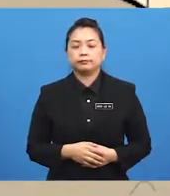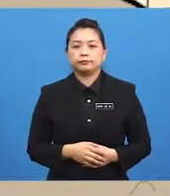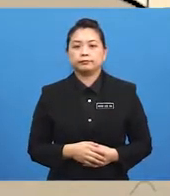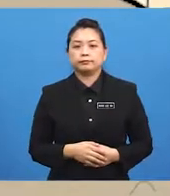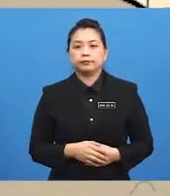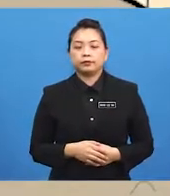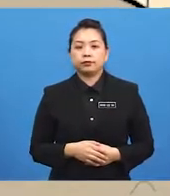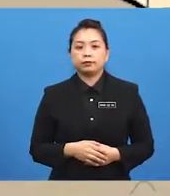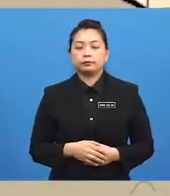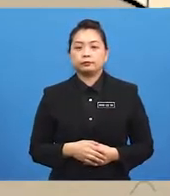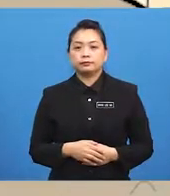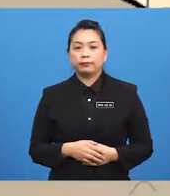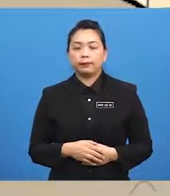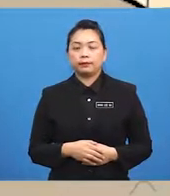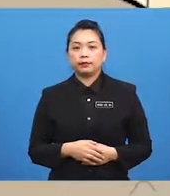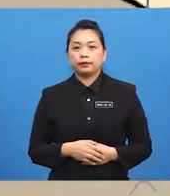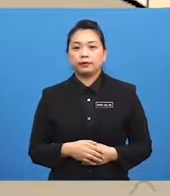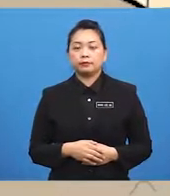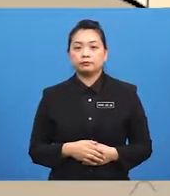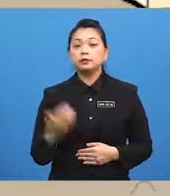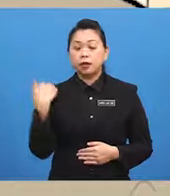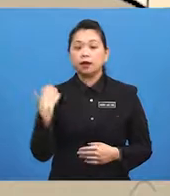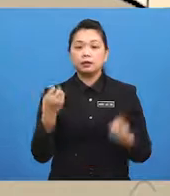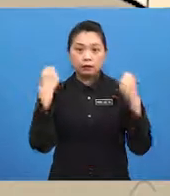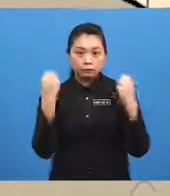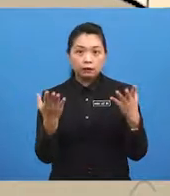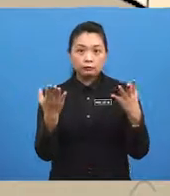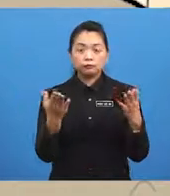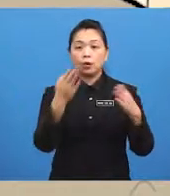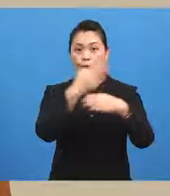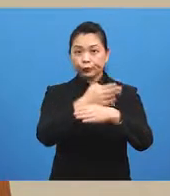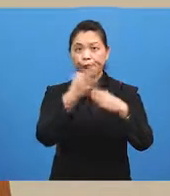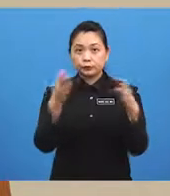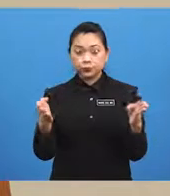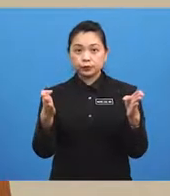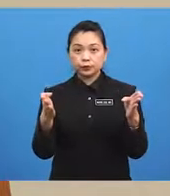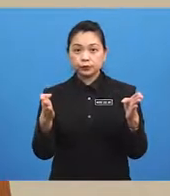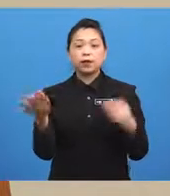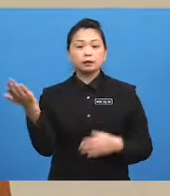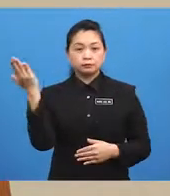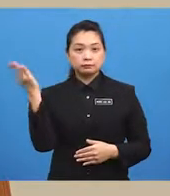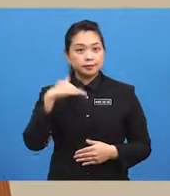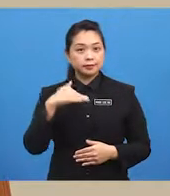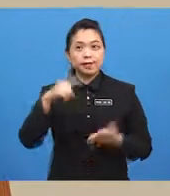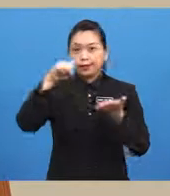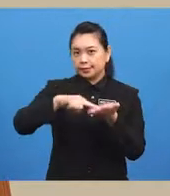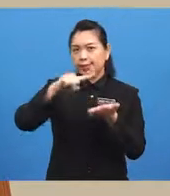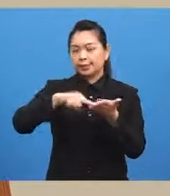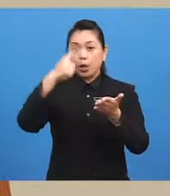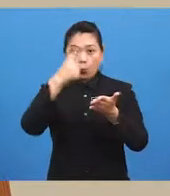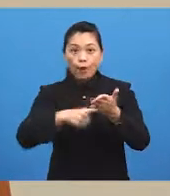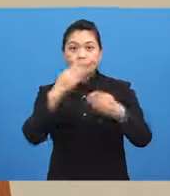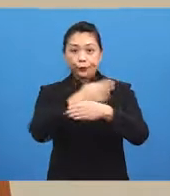There are a lot more rooms. Let's check... ...what rooms we have